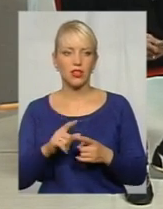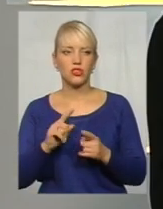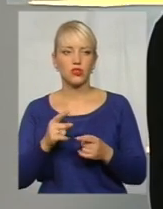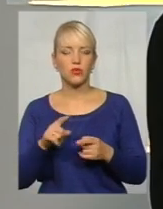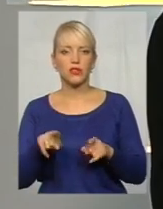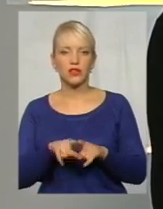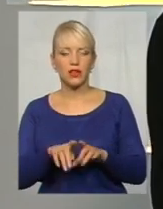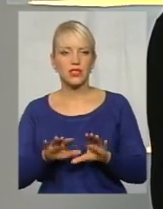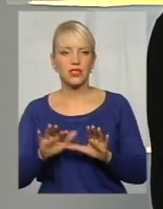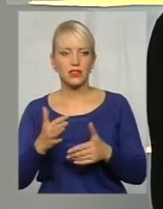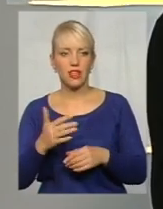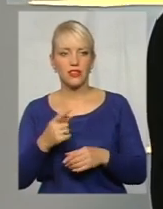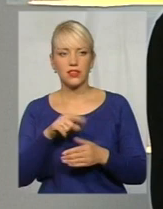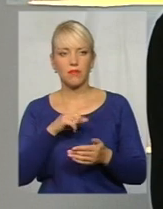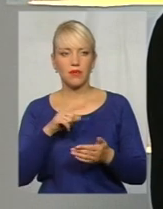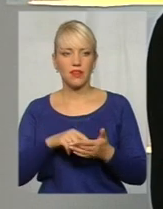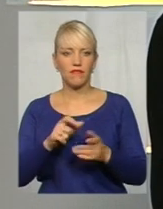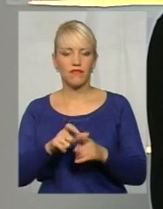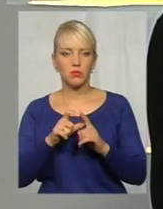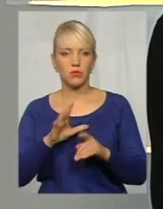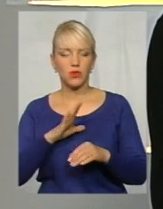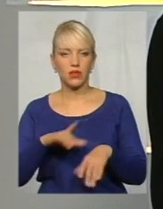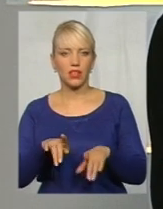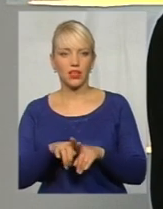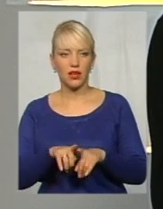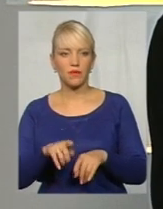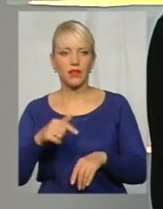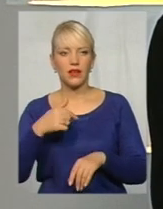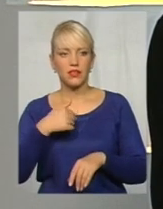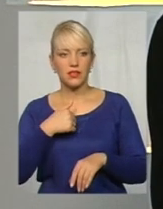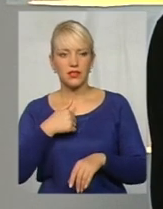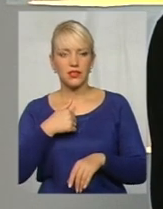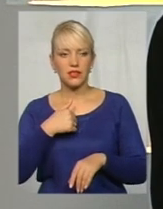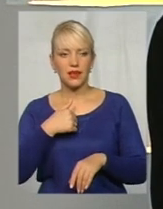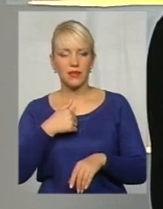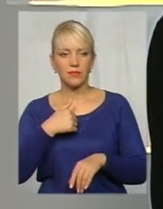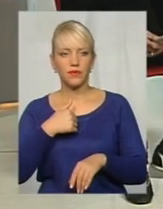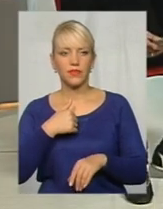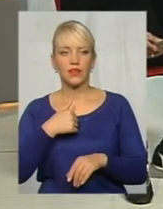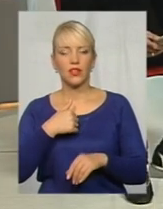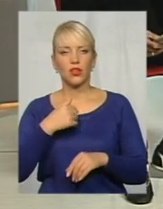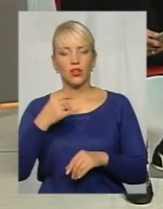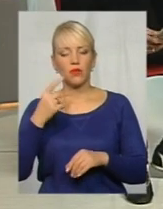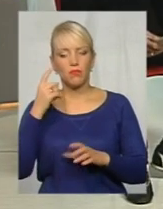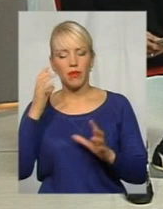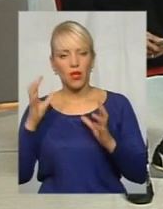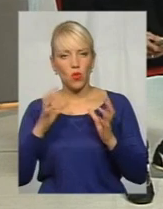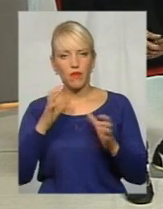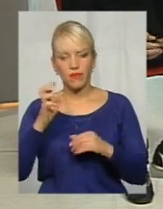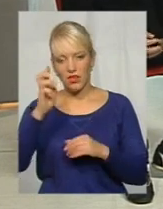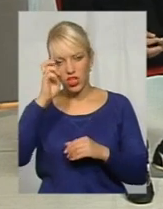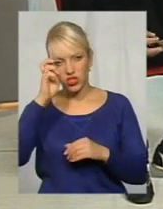власне сталося, питання, відповідь була така. Я піклувався виключно державними інтересами, тому що